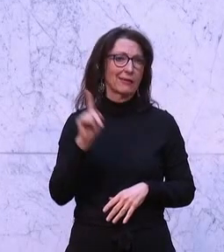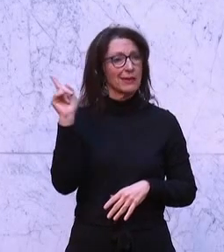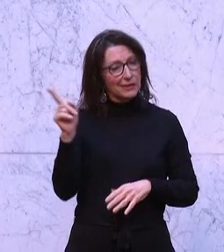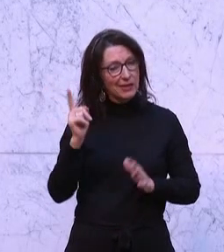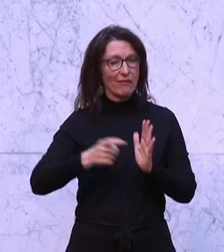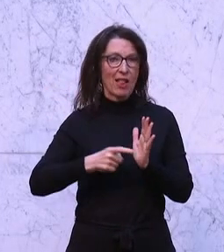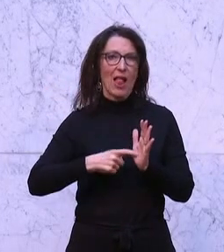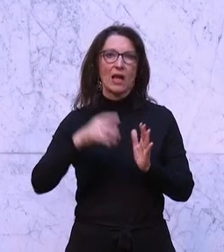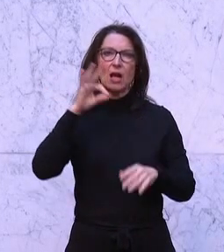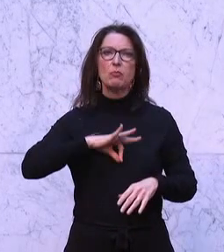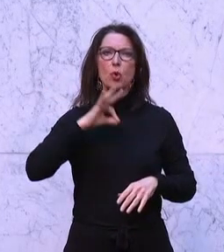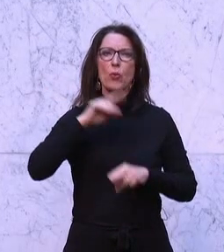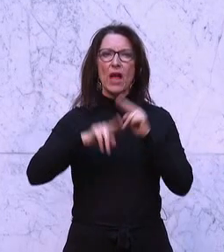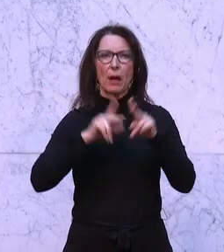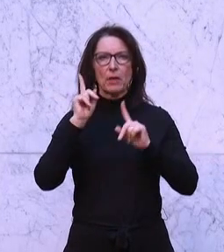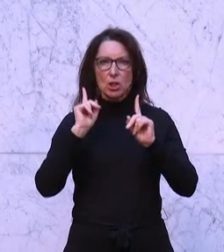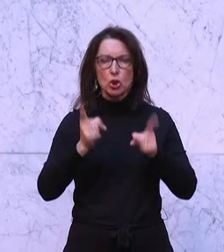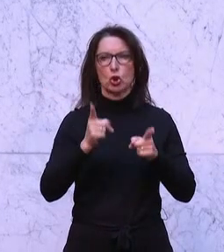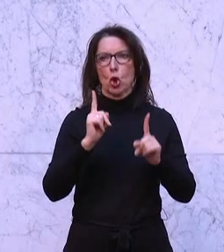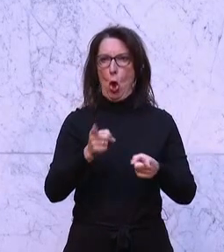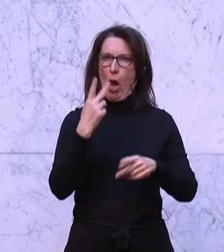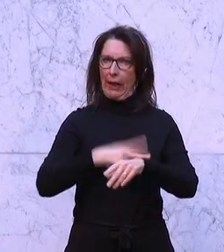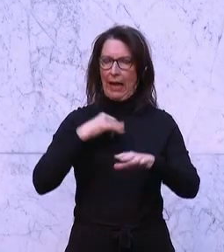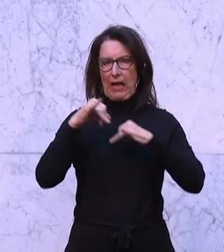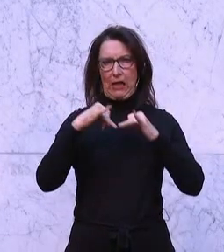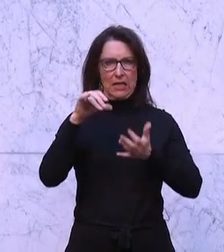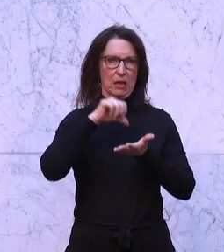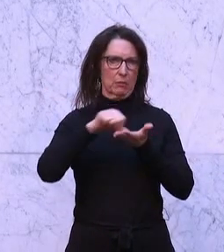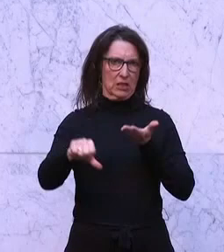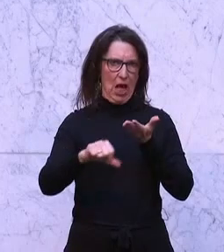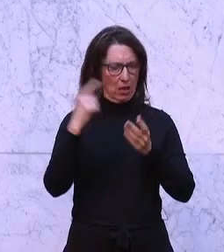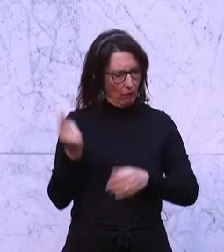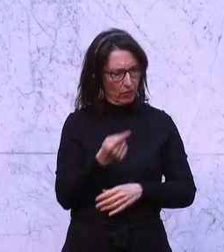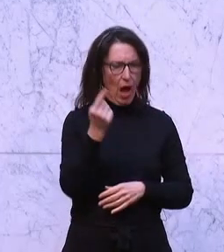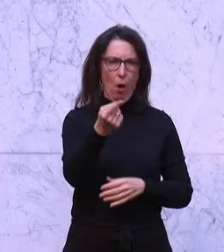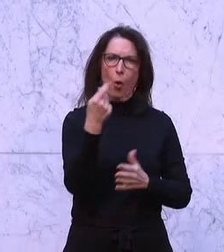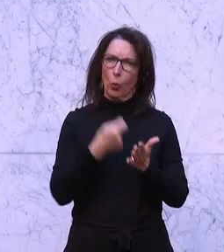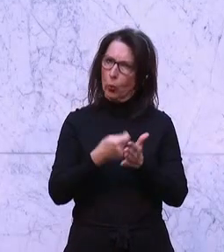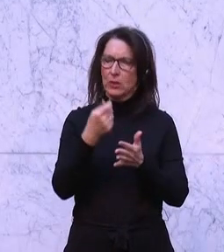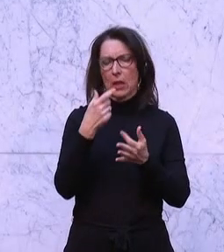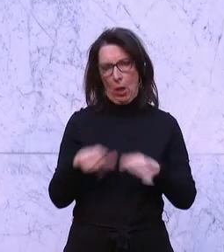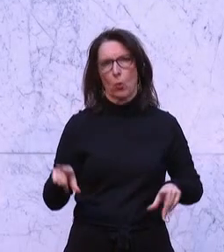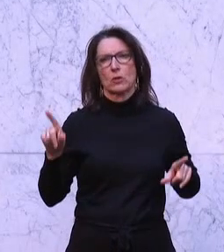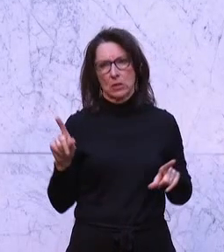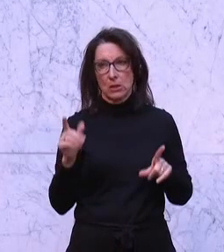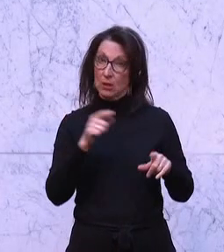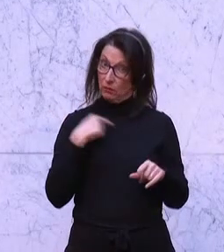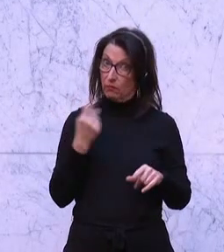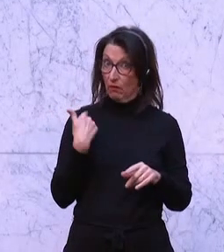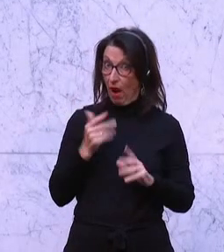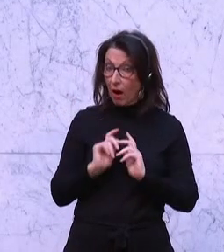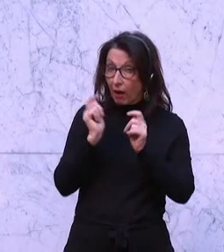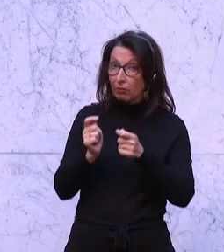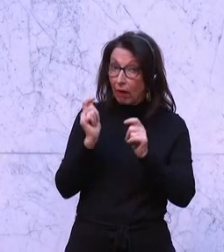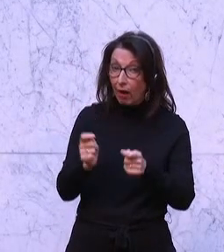nach Psychotherapie auf Krankenschein als dauerhafte Leistung, kassenfinanziert und kostenfrei. Entsprechende Anträge von uns wurden hier